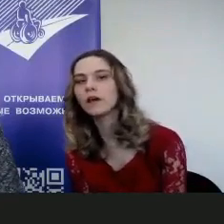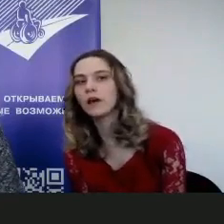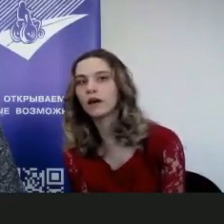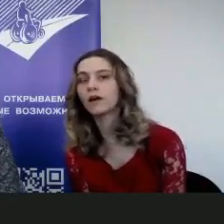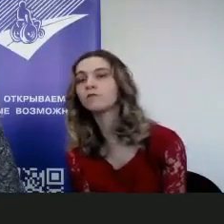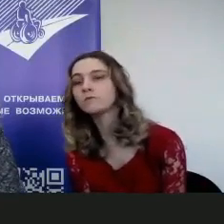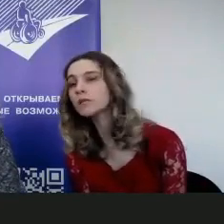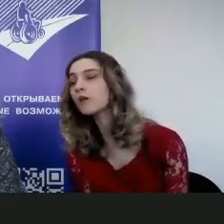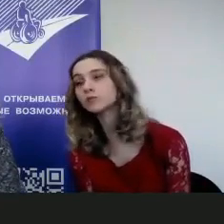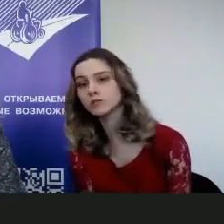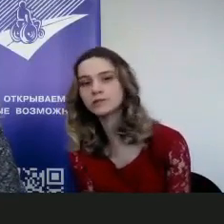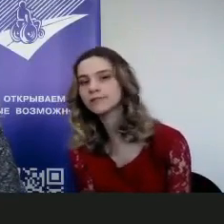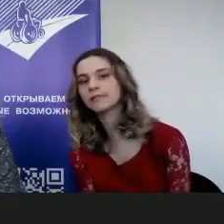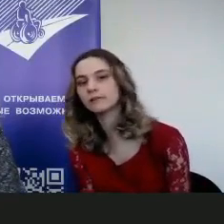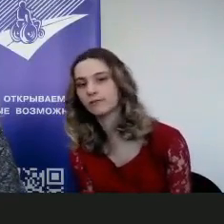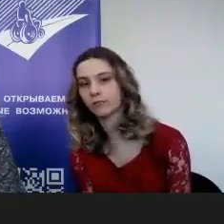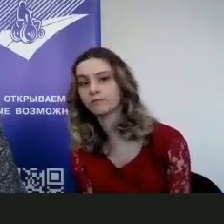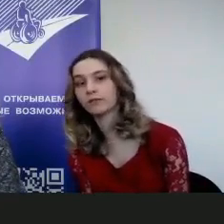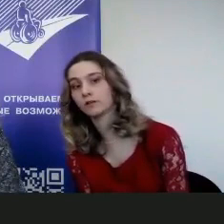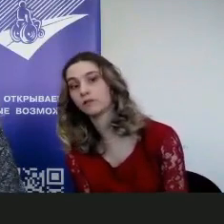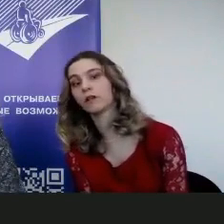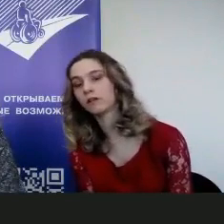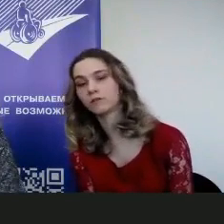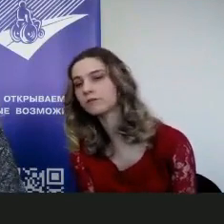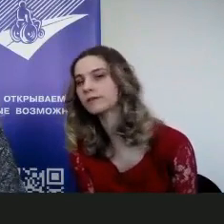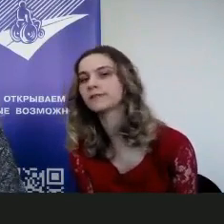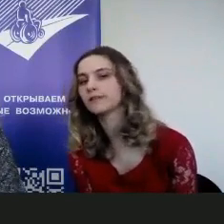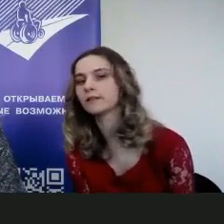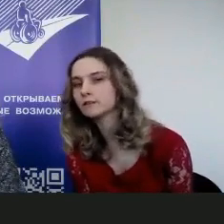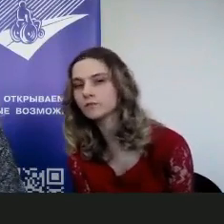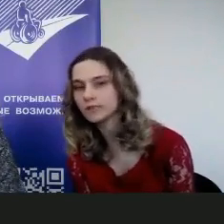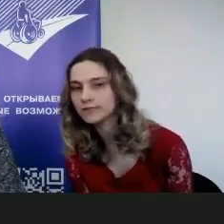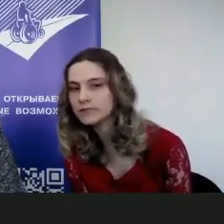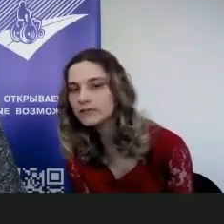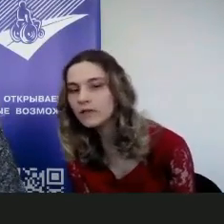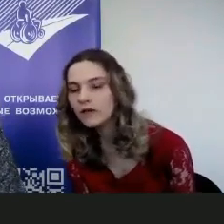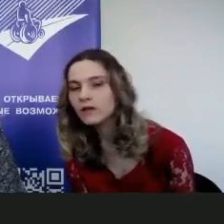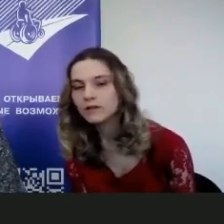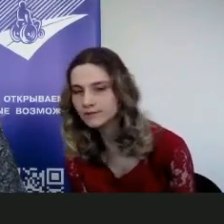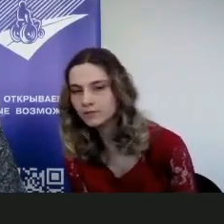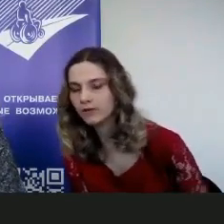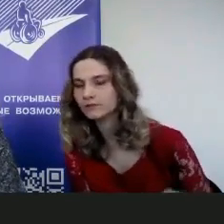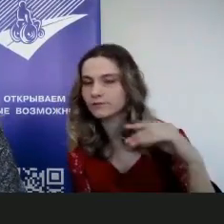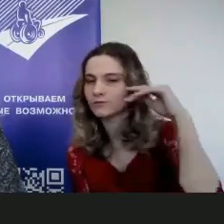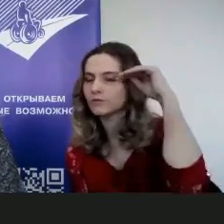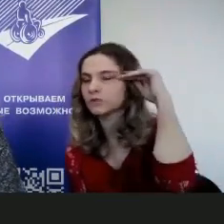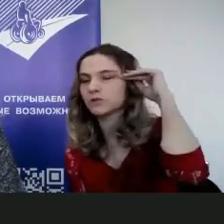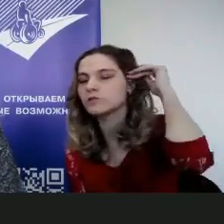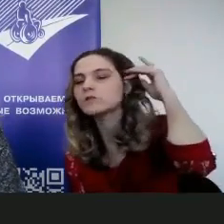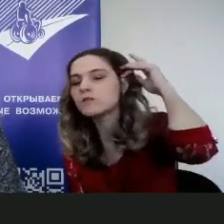и в меня очень сильно победил руководитель литератонного объединения, Владимир